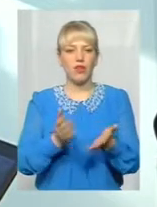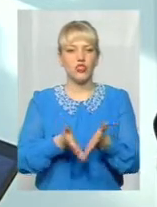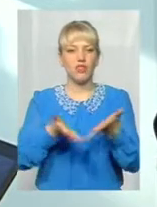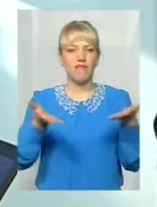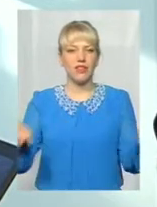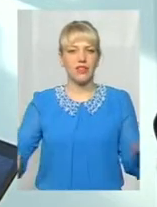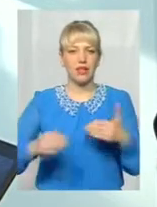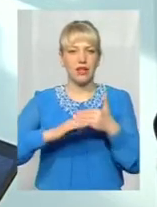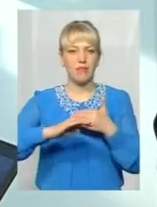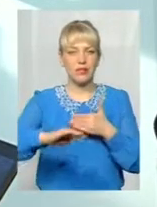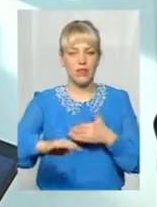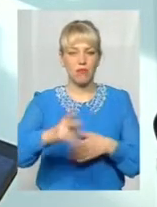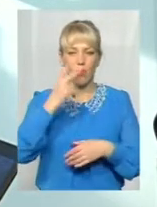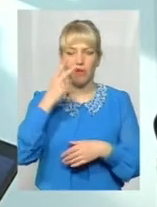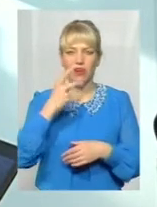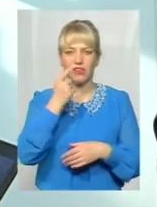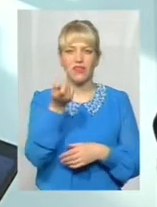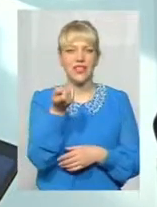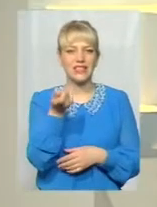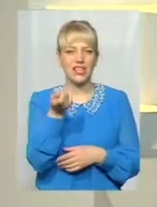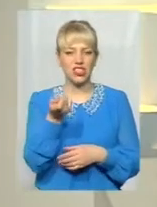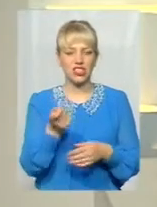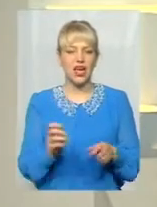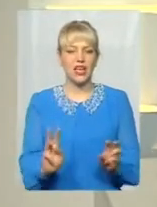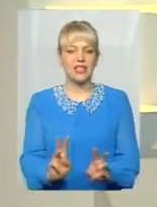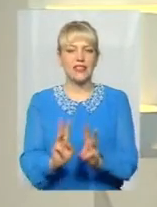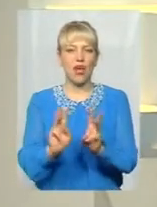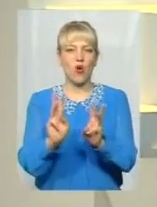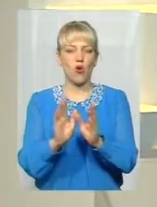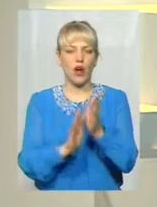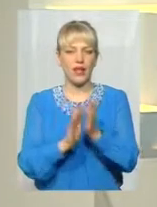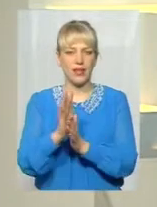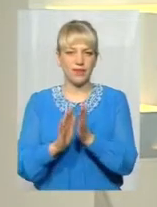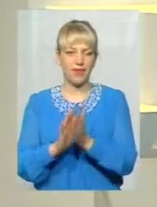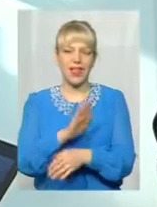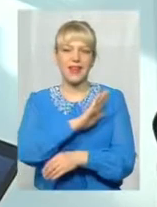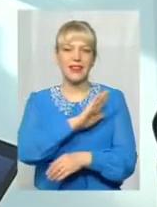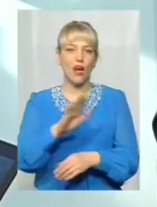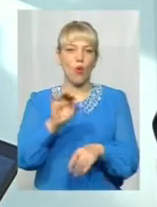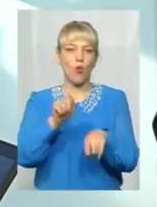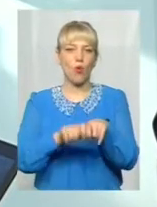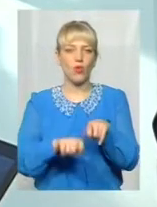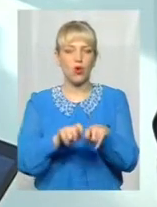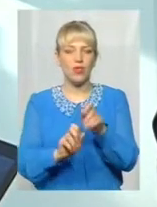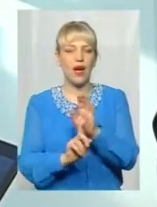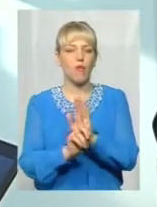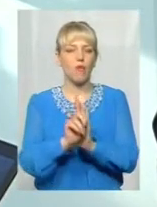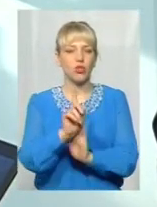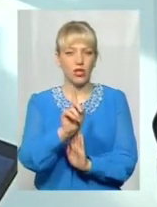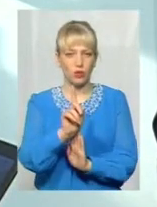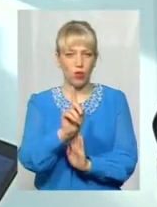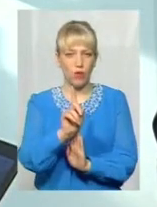загорання сухої рослинності, неконтрольовані на початковій стадії, то, звичайно,